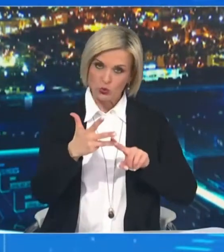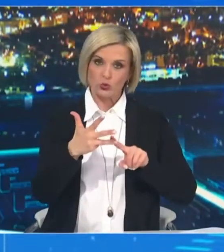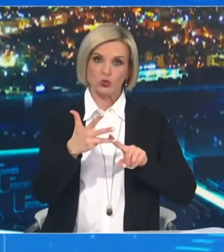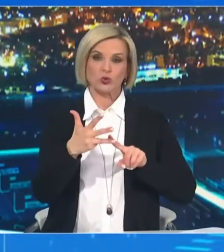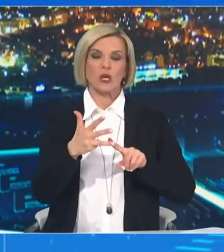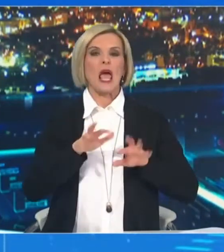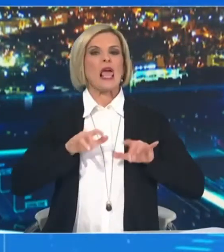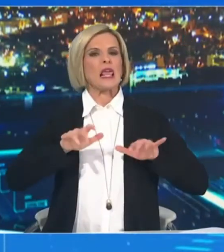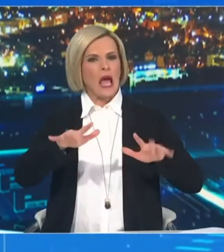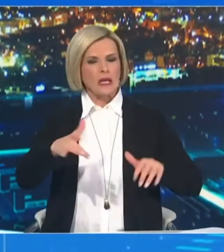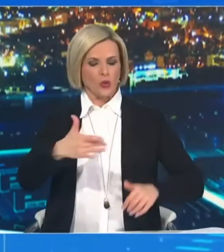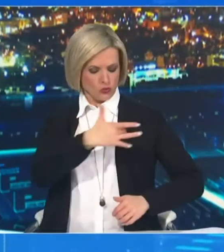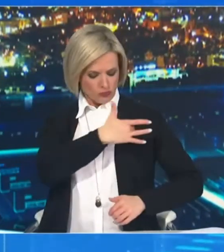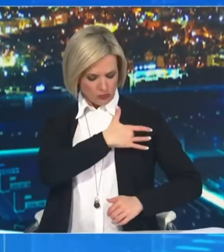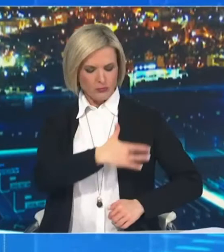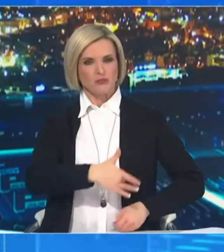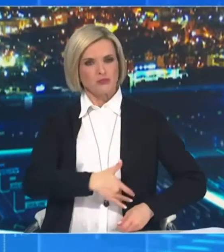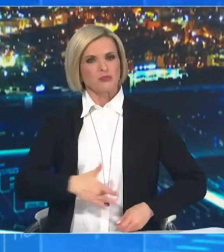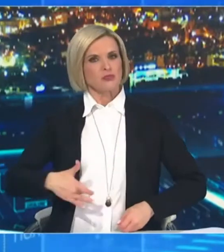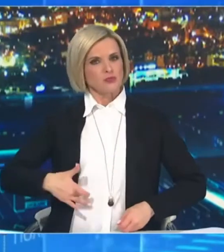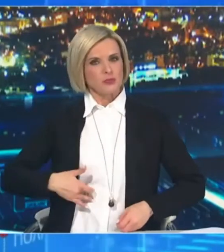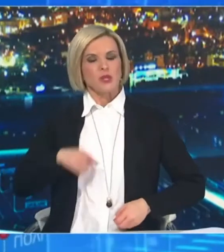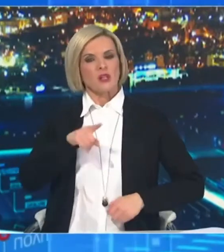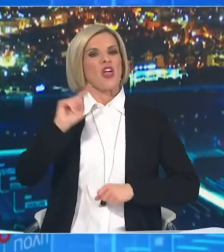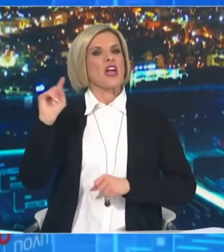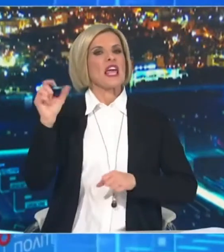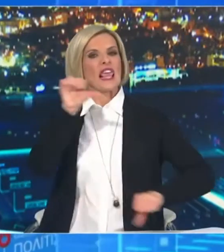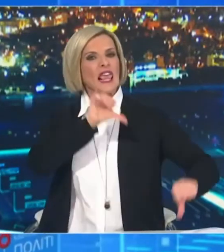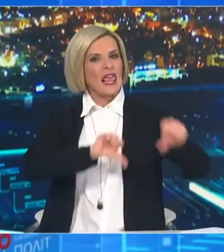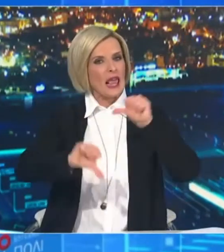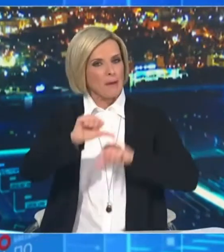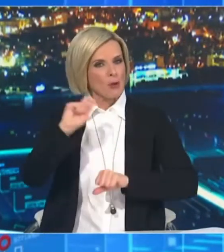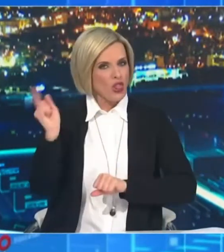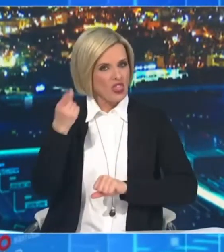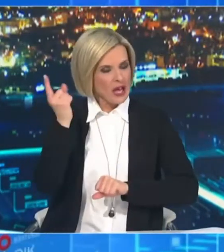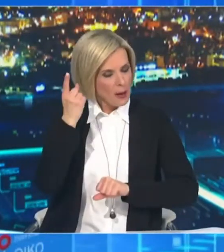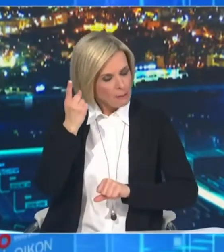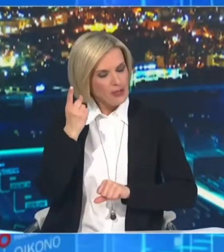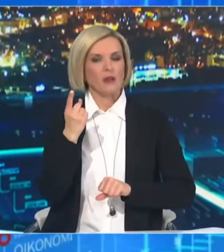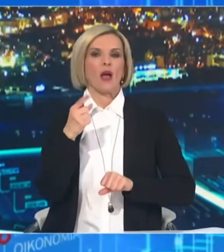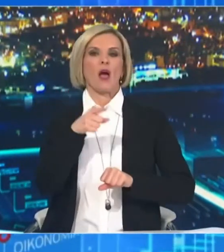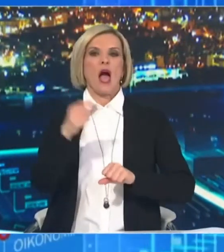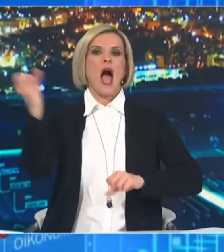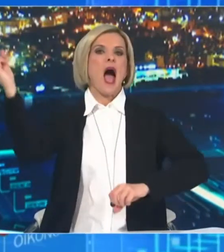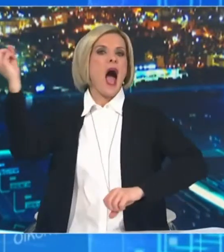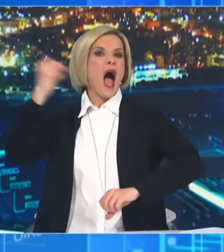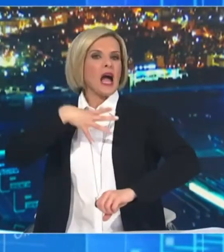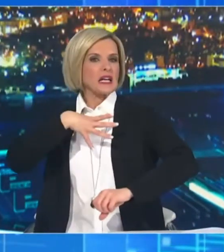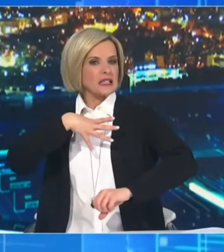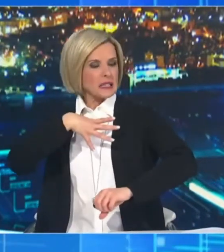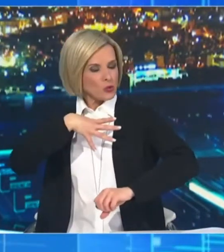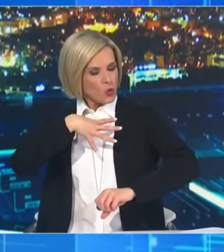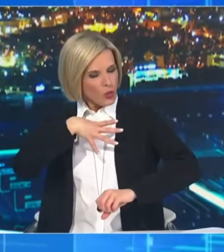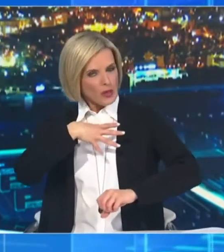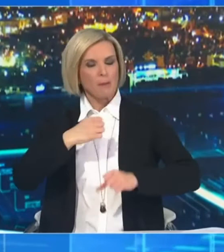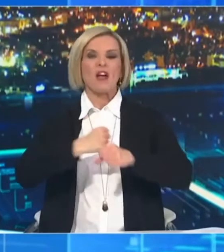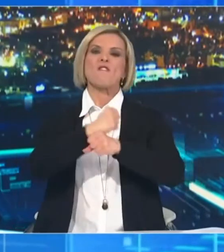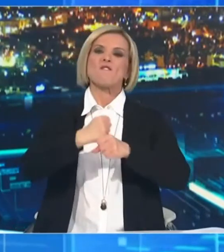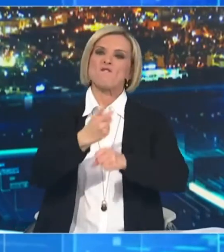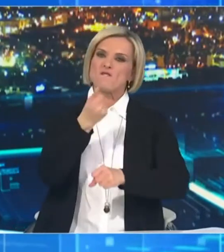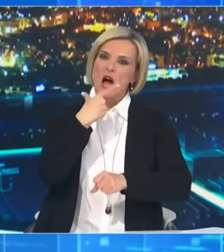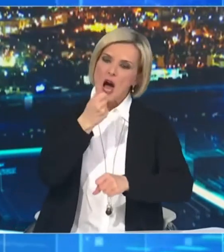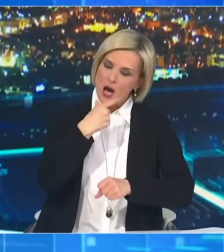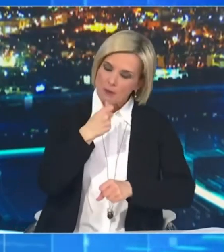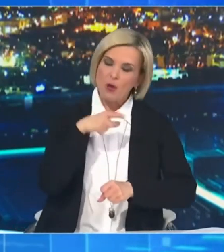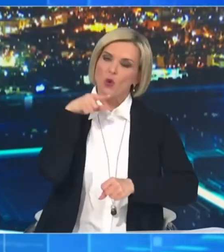συμπαγούς οργάνων σε άτομα που υποβάλλονται σε θεραπεία, χημιοθεραπεία, ακτινοθεραπεία ή ανοσοθεραπεία ή άλλη